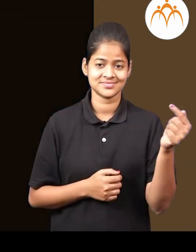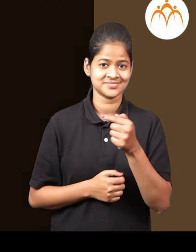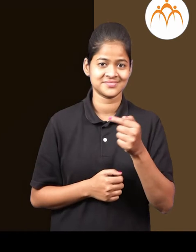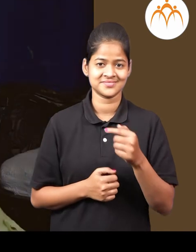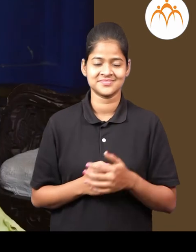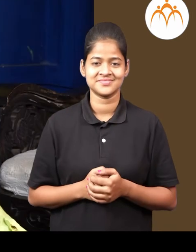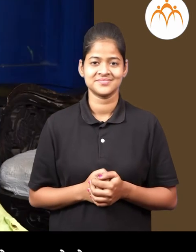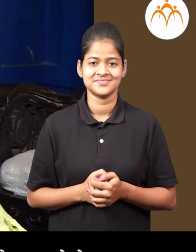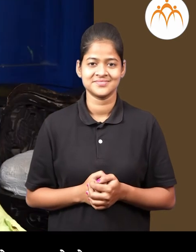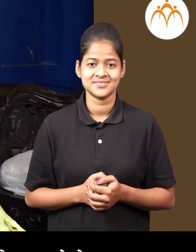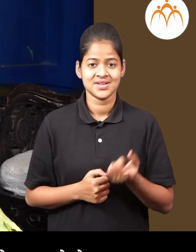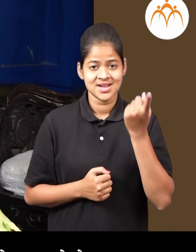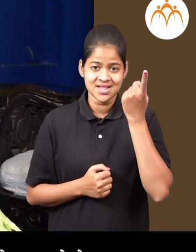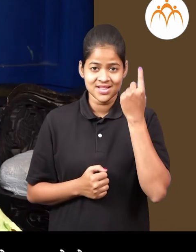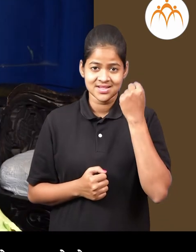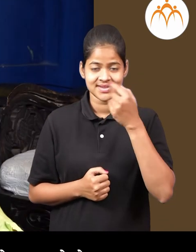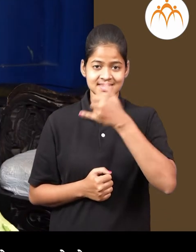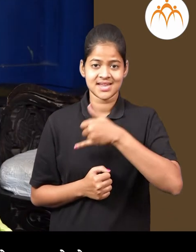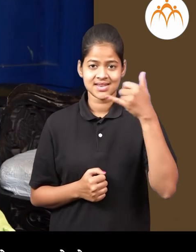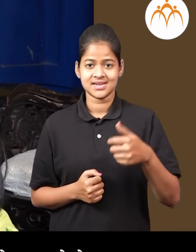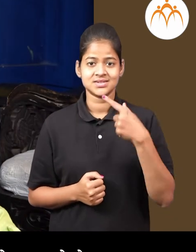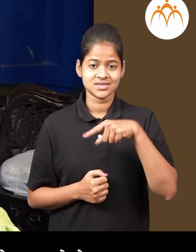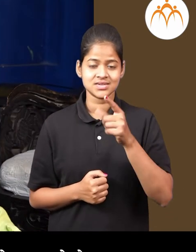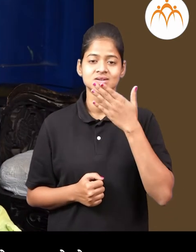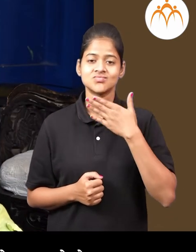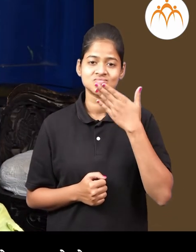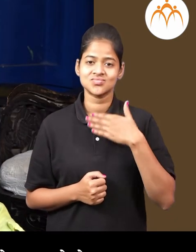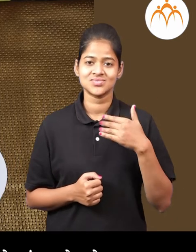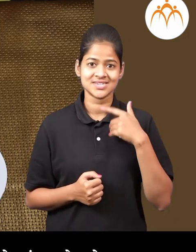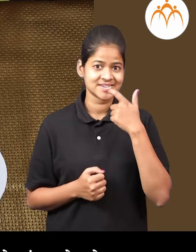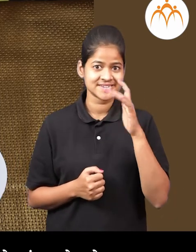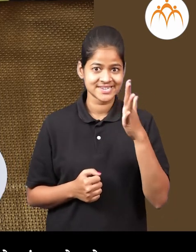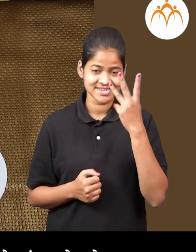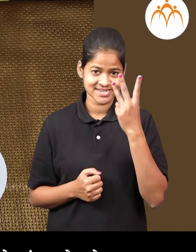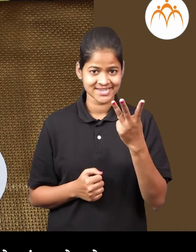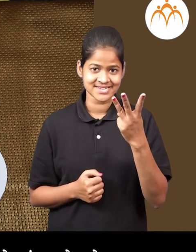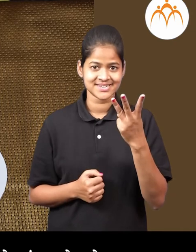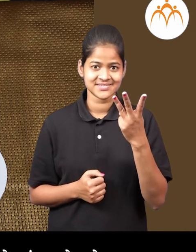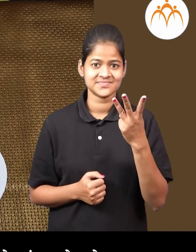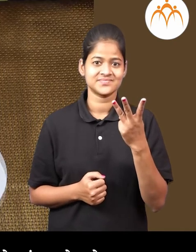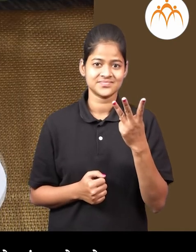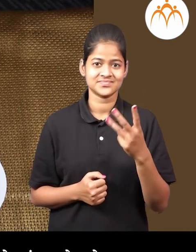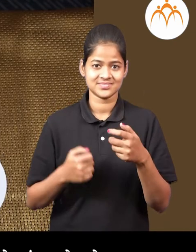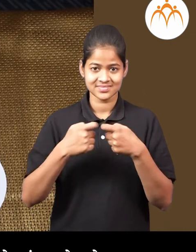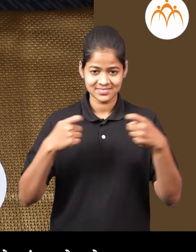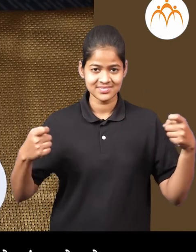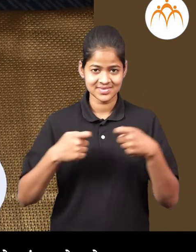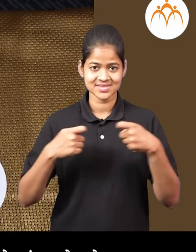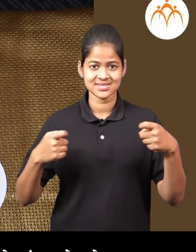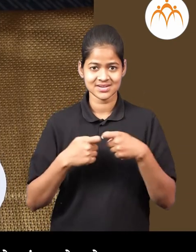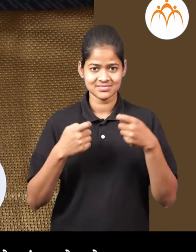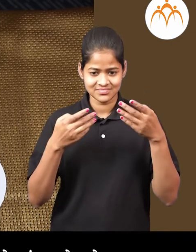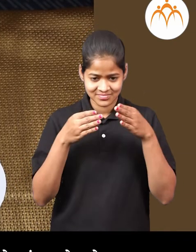ये। दादानी काल मला शिकवला कसो करायचा थे। हे तीन आरसे रबर्वेंड वा प्रून